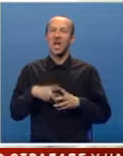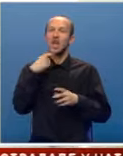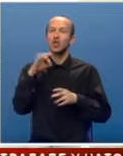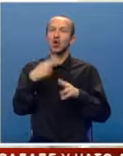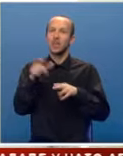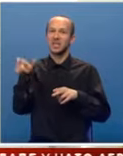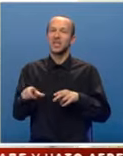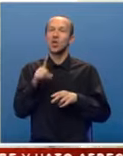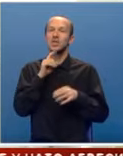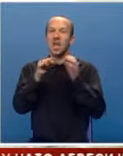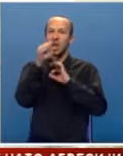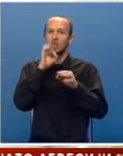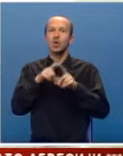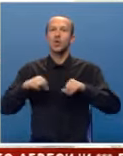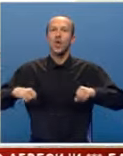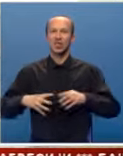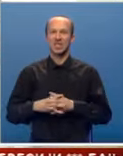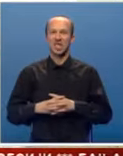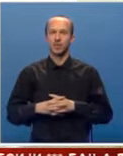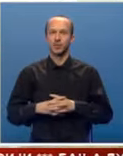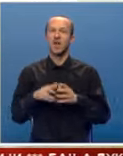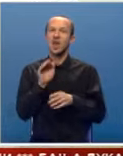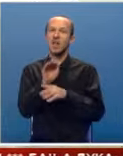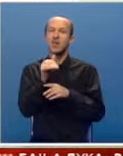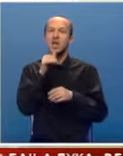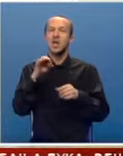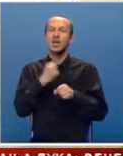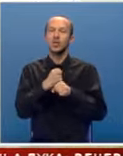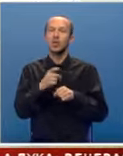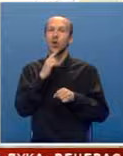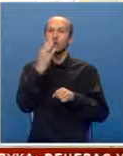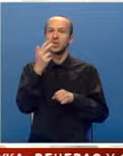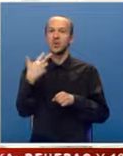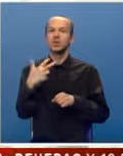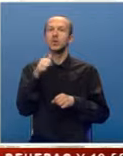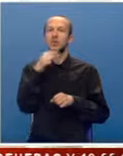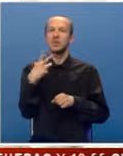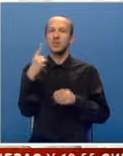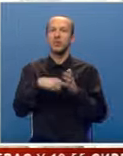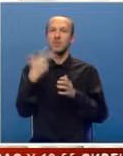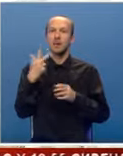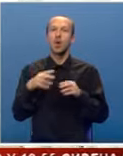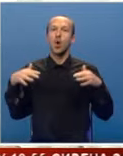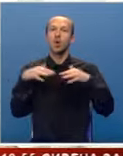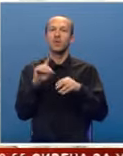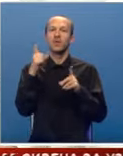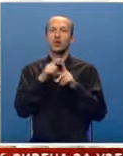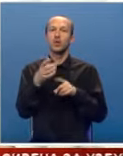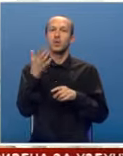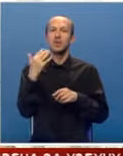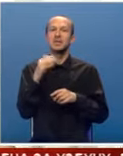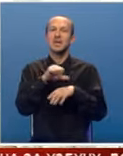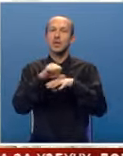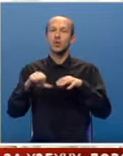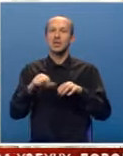Riječ je o pacijentkinji koja se liči od gojaznosti. Najavljena je radionica koja će 30. i 31. marta okupiti više od 50